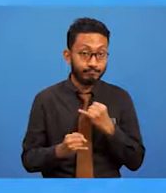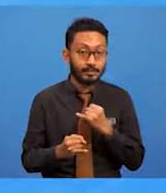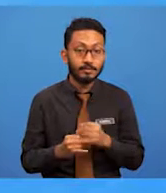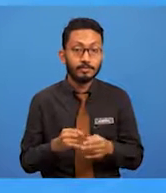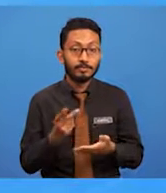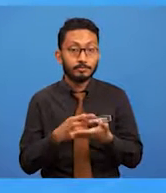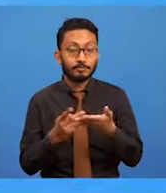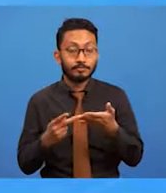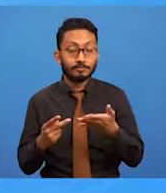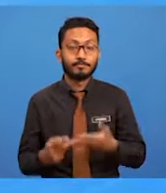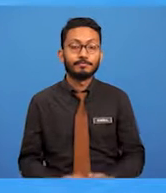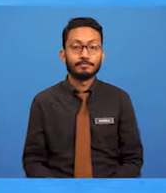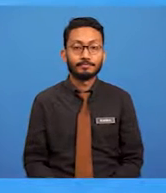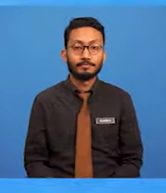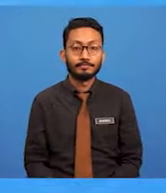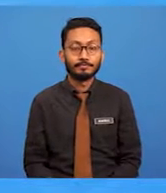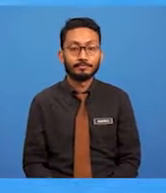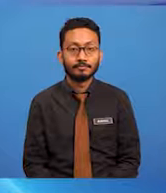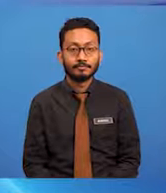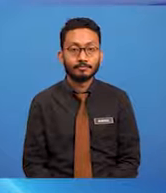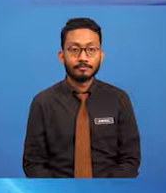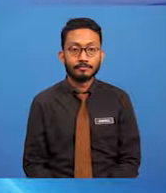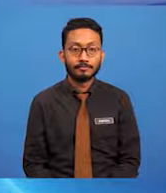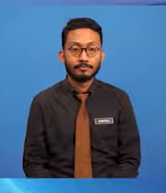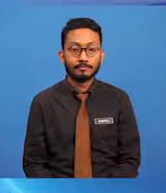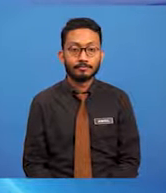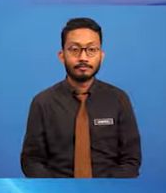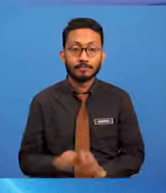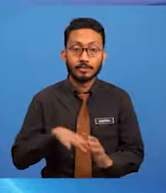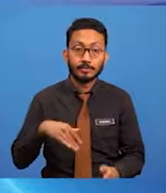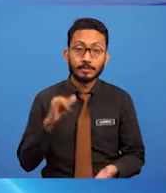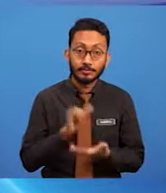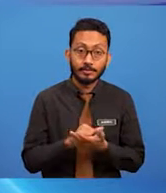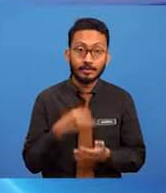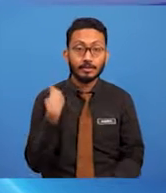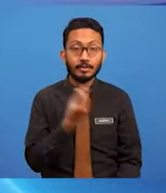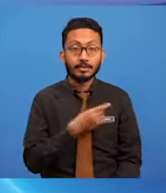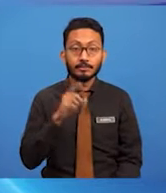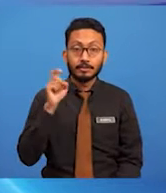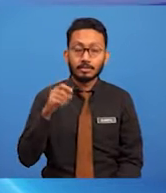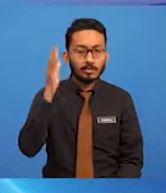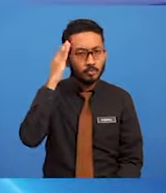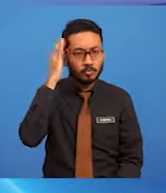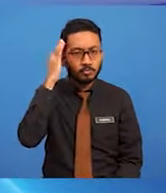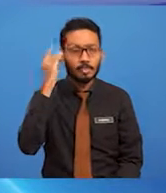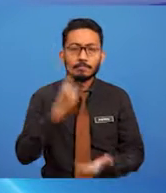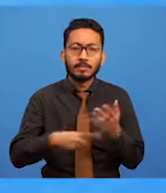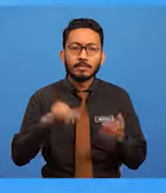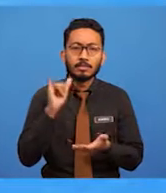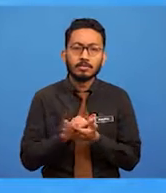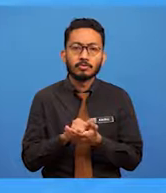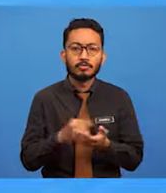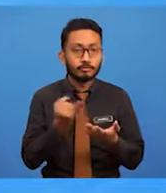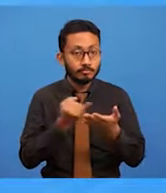Baik, sebelum itu, kita kena tahu apa itu ilustrasi grafik.